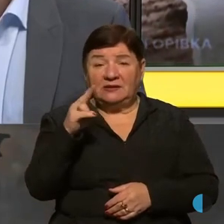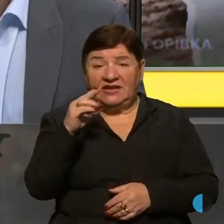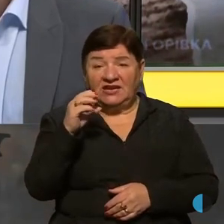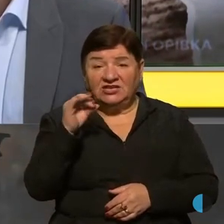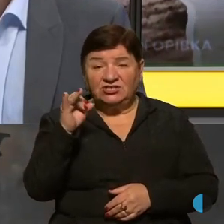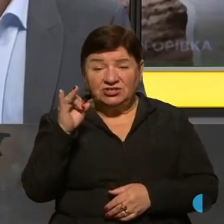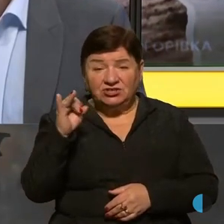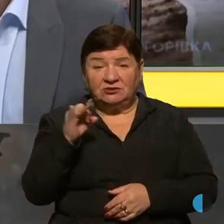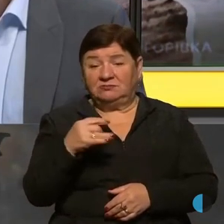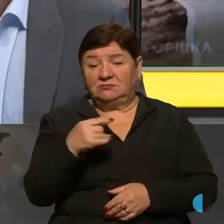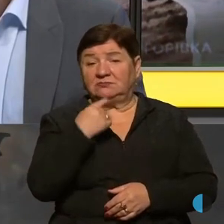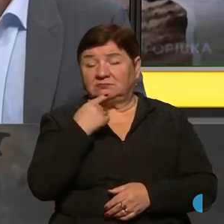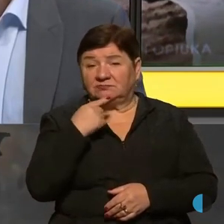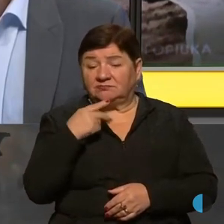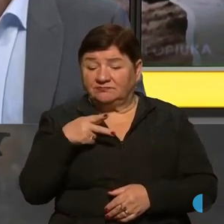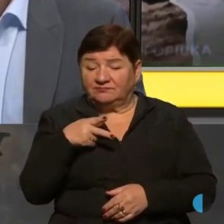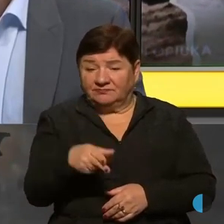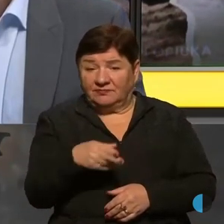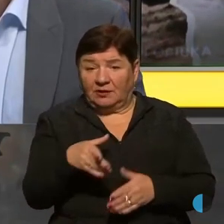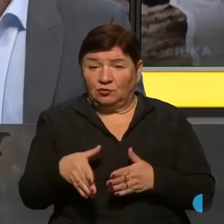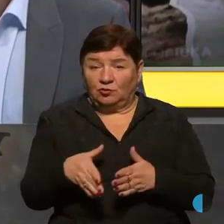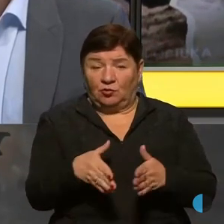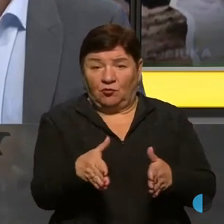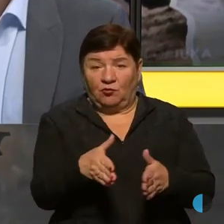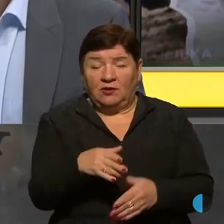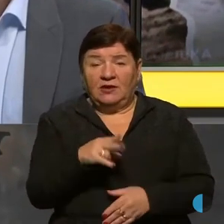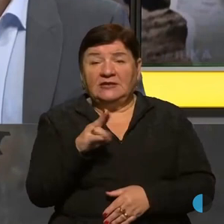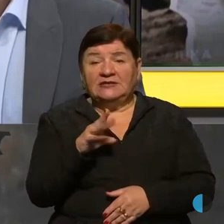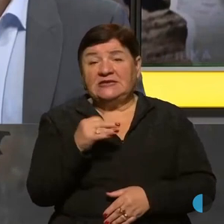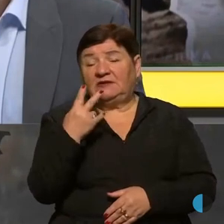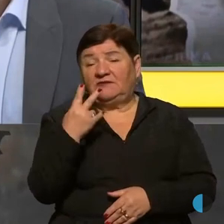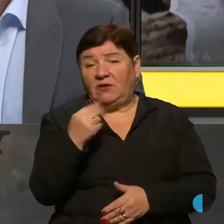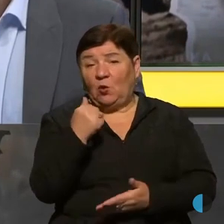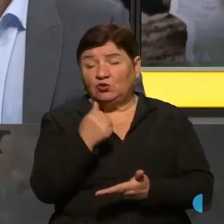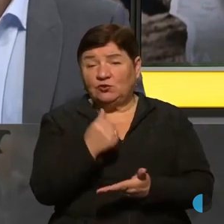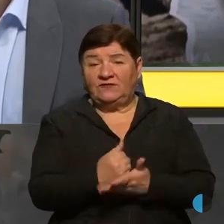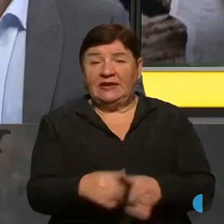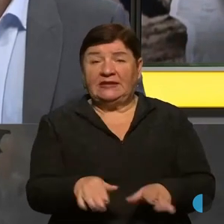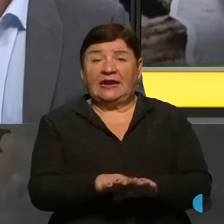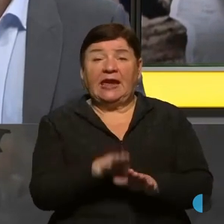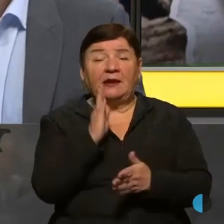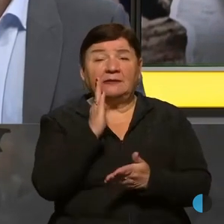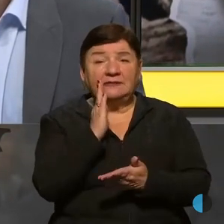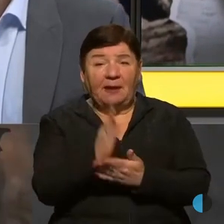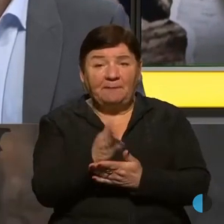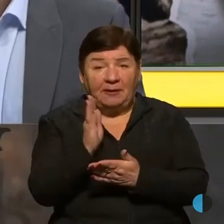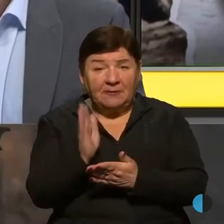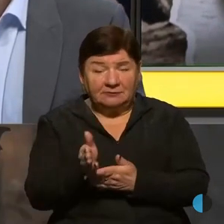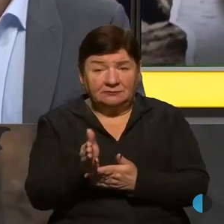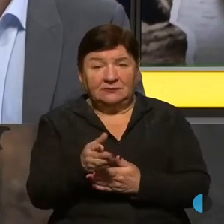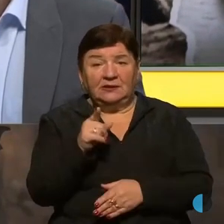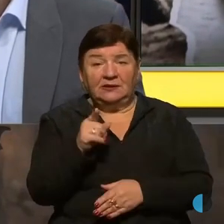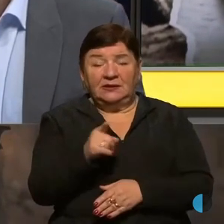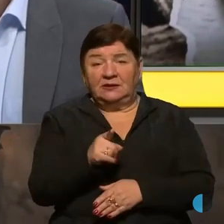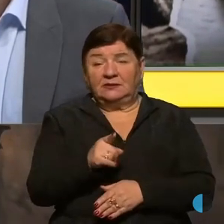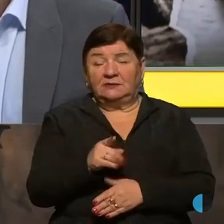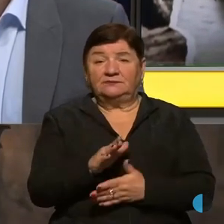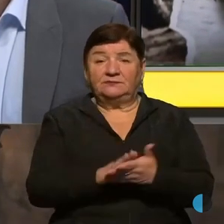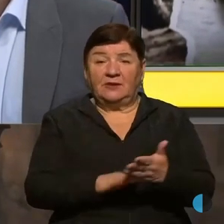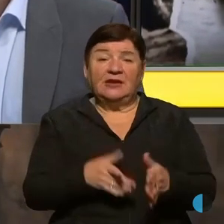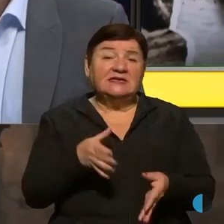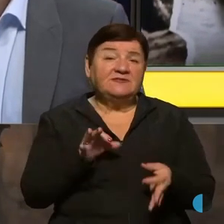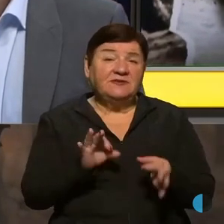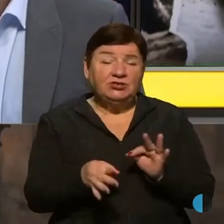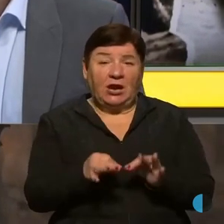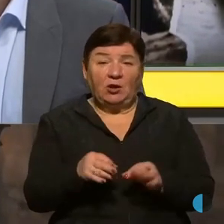перевізати логістичну дорогу. Тобто, це дві основні таких напрямки їхніх ударів. Звичайно,